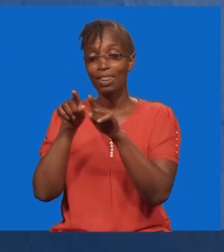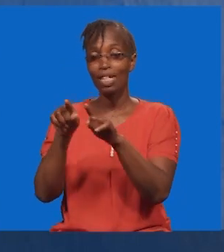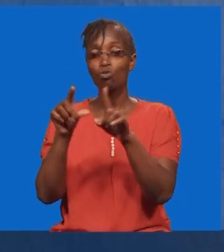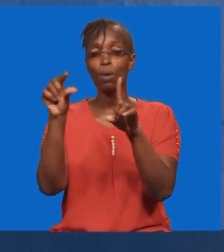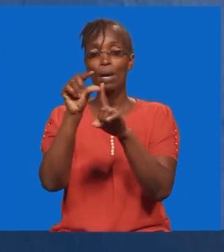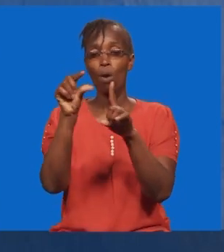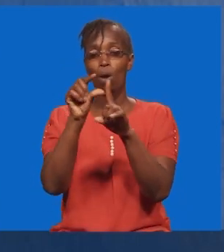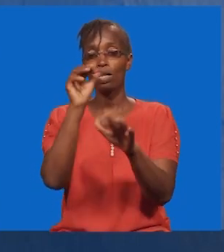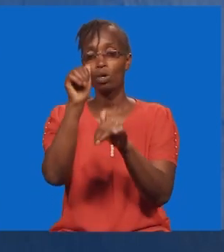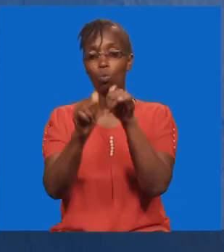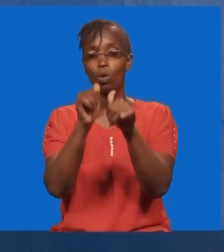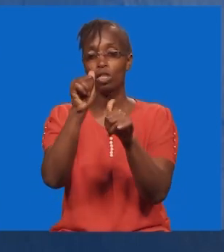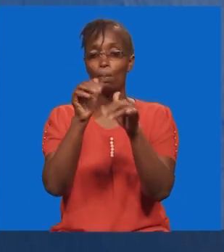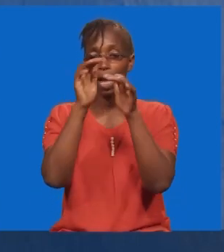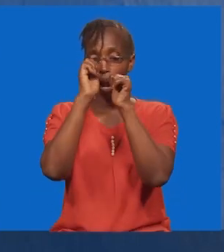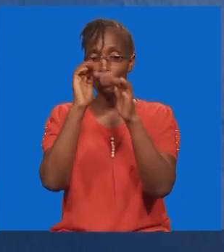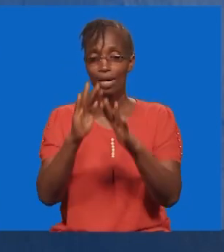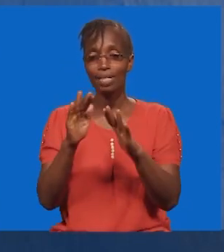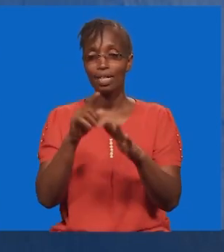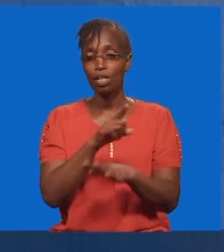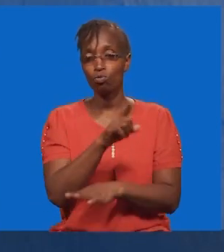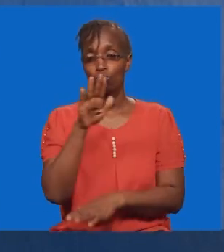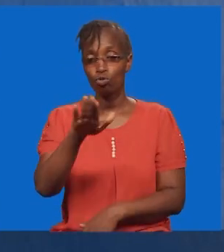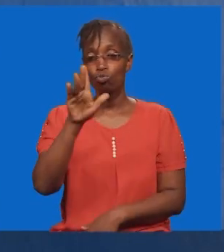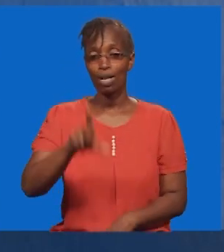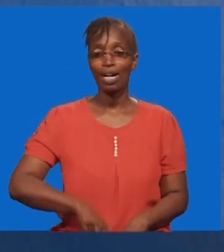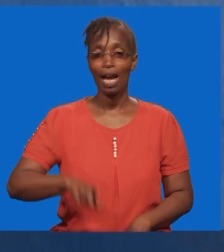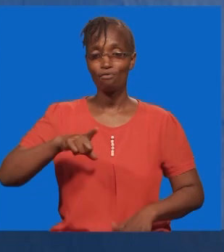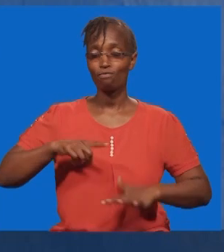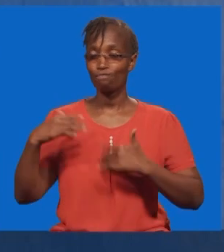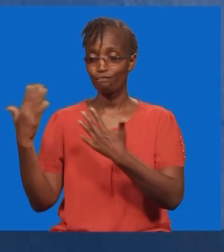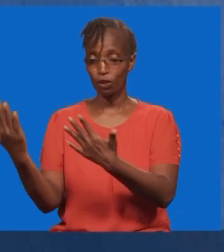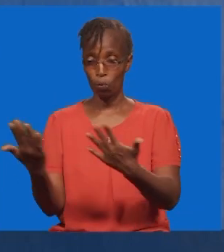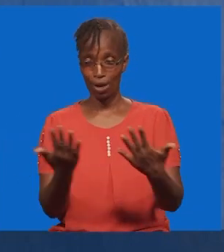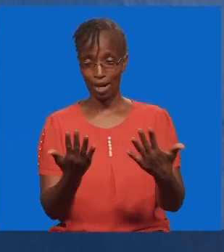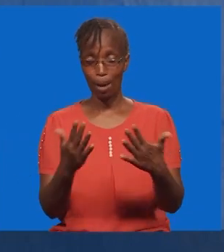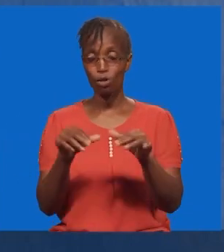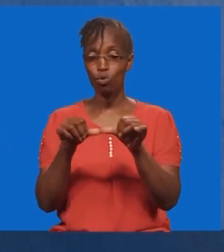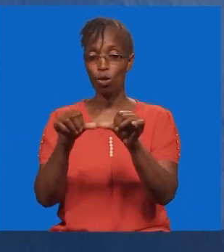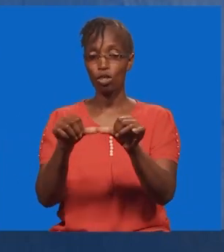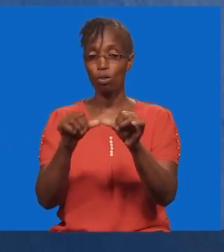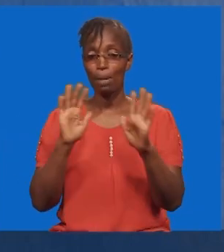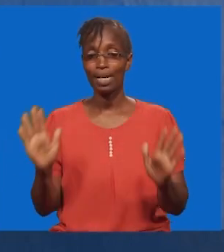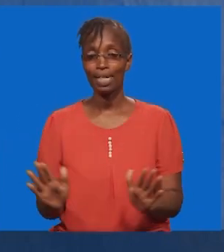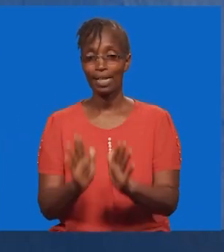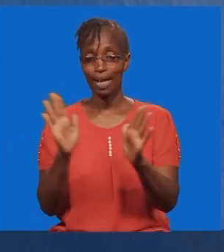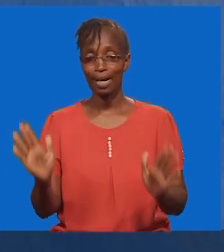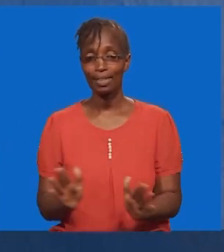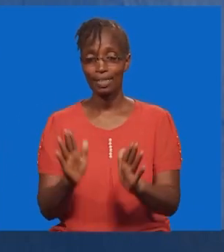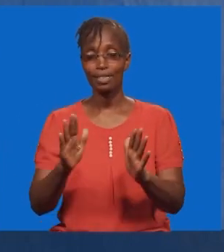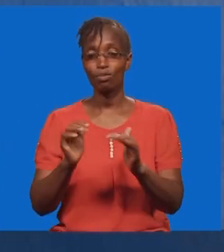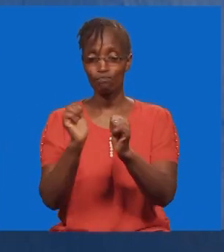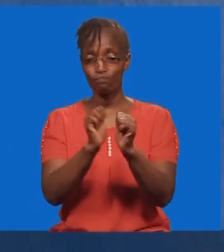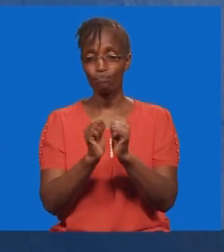ninamini ya kwamba nineno liitaweza kuwa nilabaraka kwako. Karibu, tukaweze kuendelia na kunjengeka